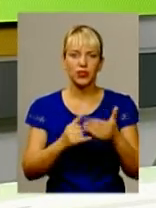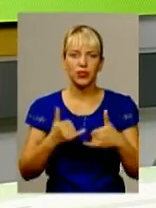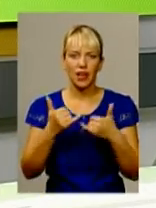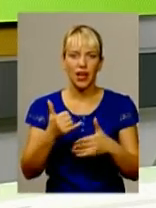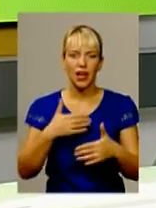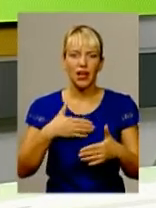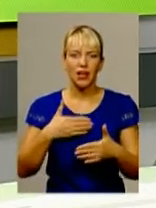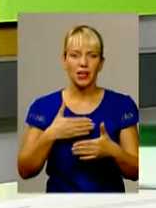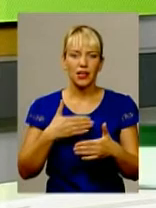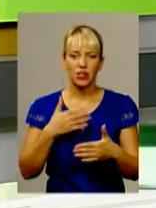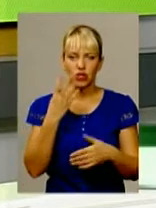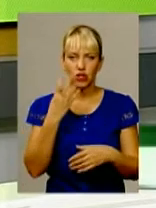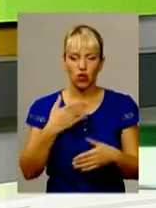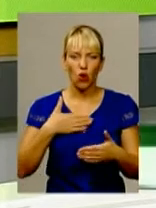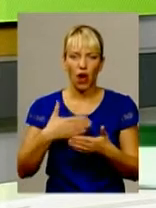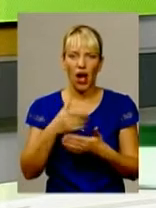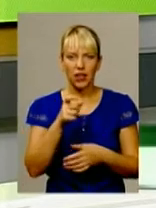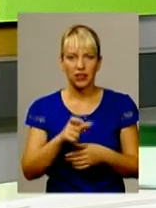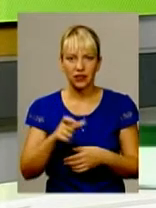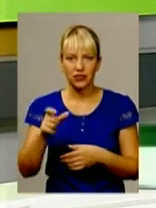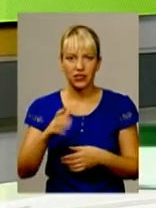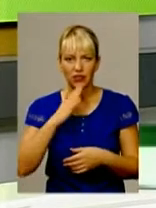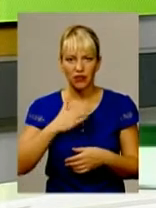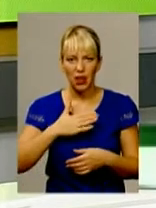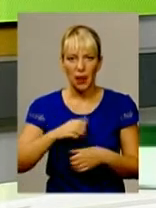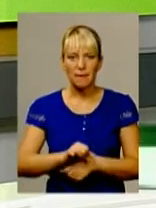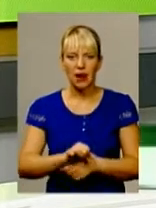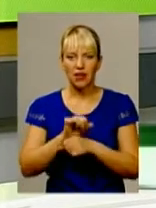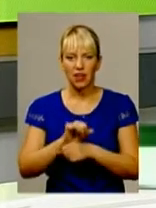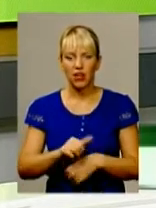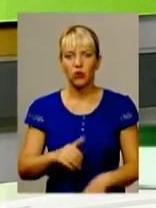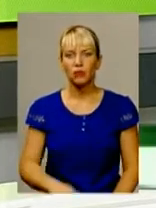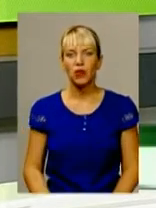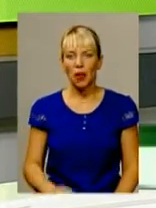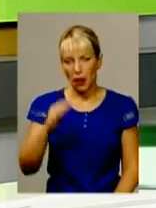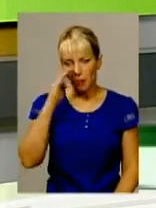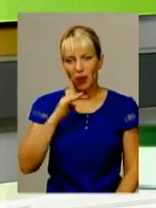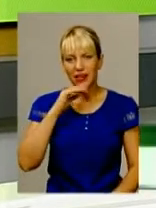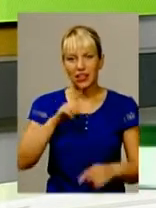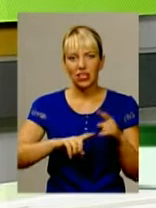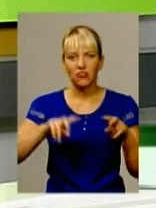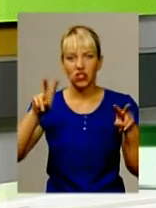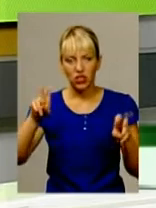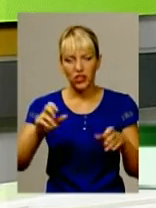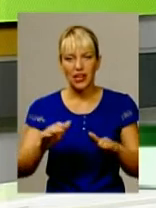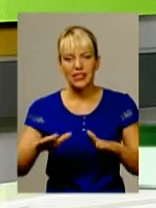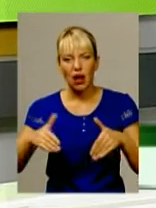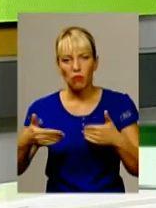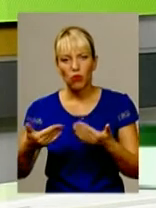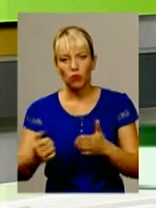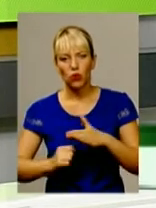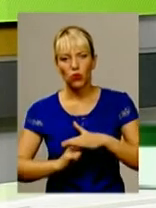і я думаю, що декого ми побачимо в лавах цієї партії. «Батьківщина» запропонувала, і